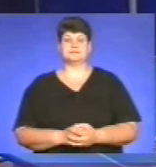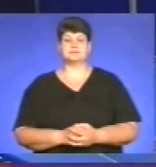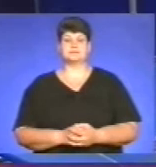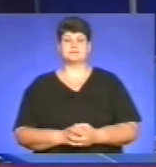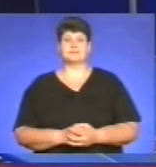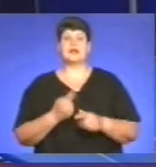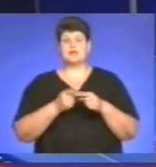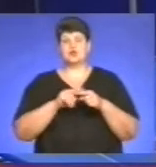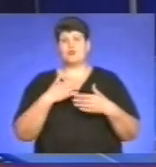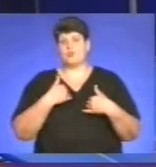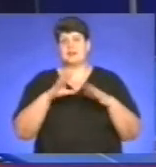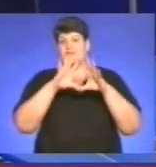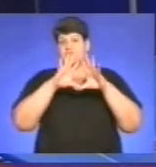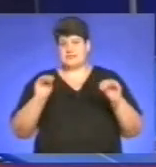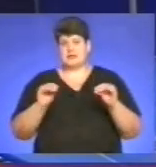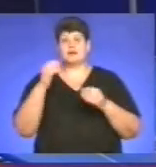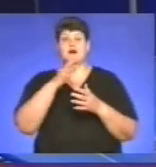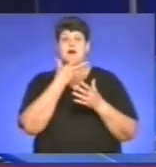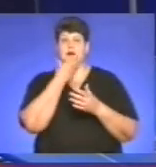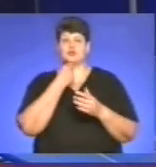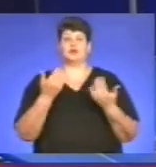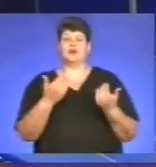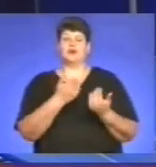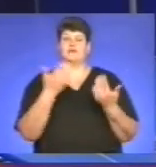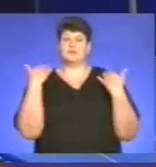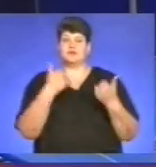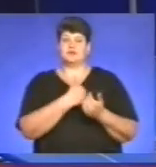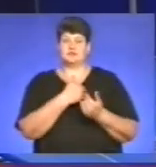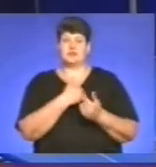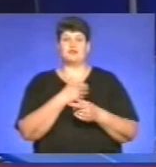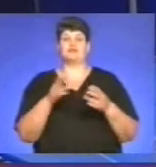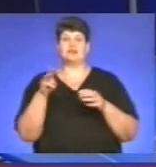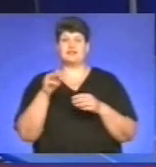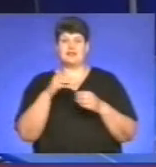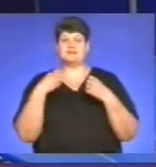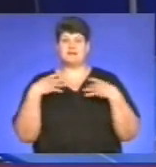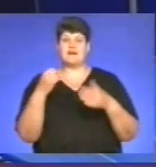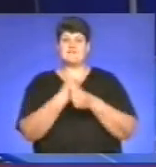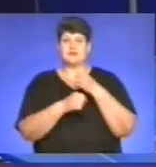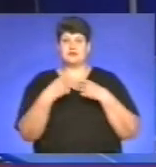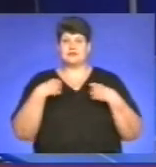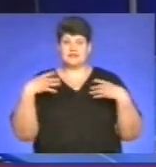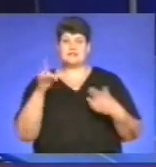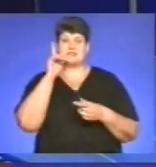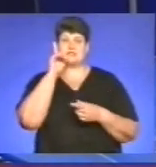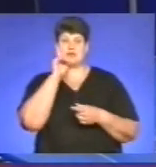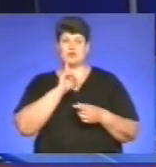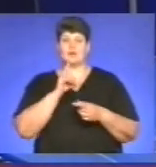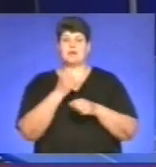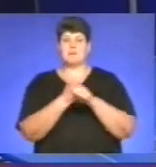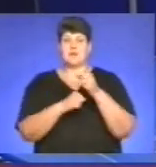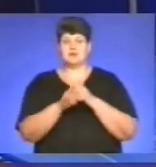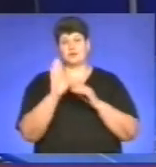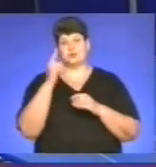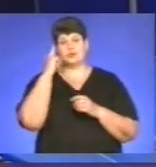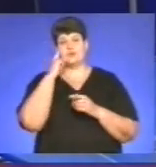На цьому в мене все. Бажаю вам гарно відпочити у першотравневій великодні свята, смачної вам Паски і будемо сподіватися, що погода